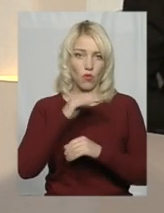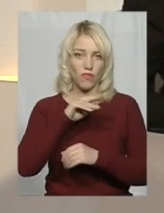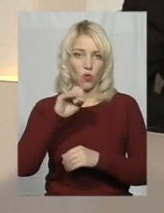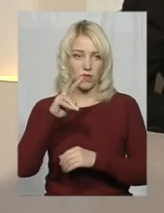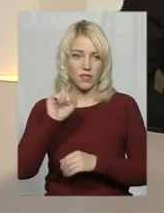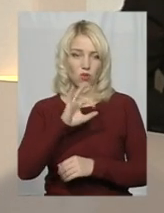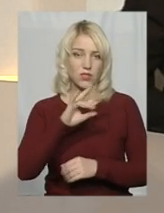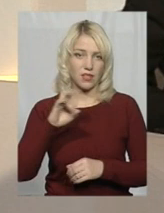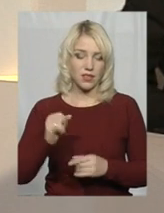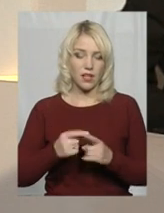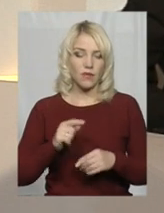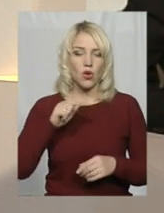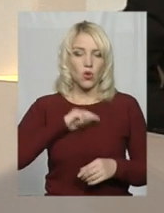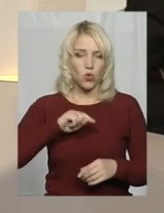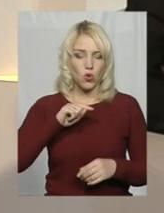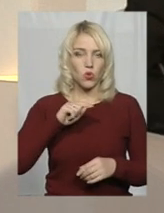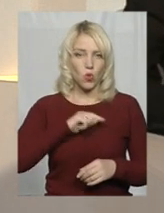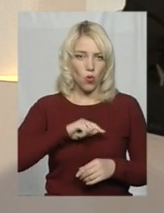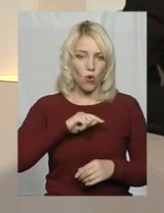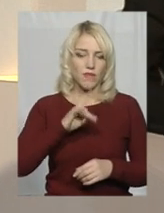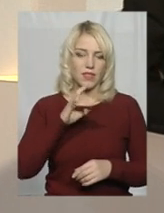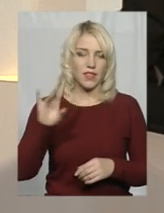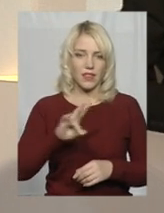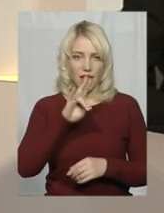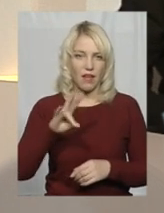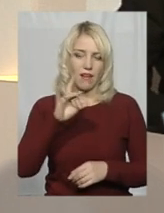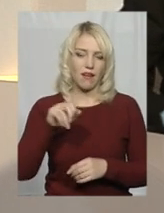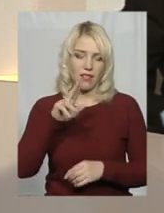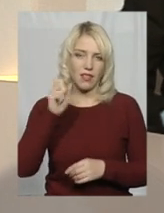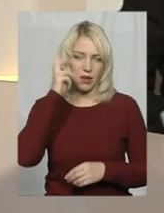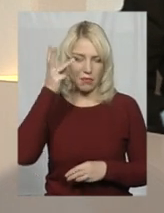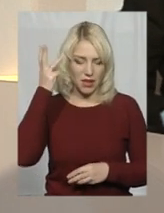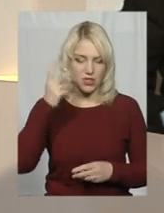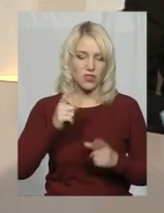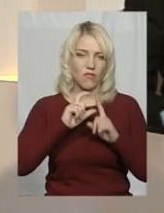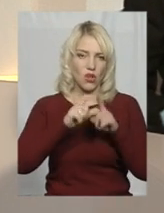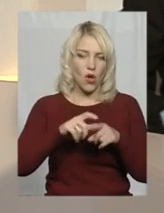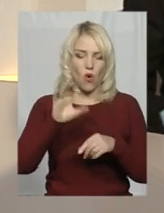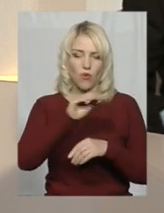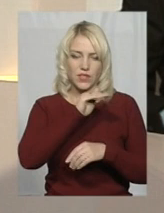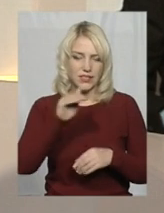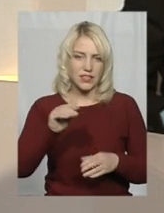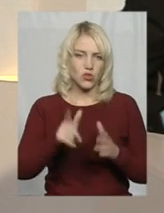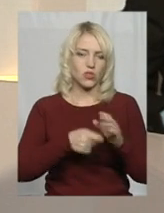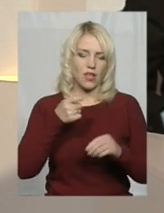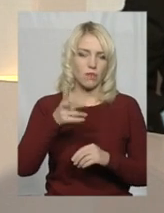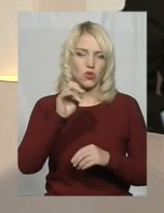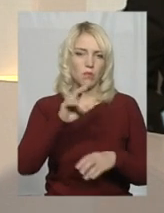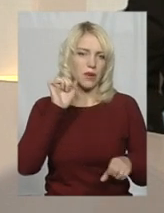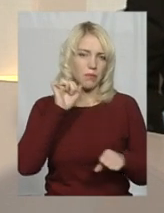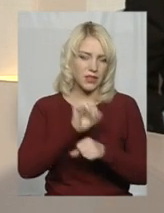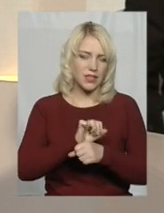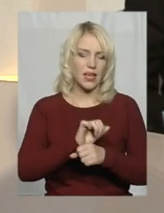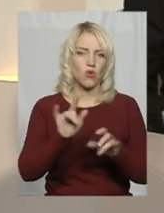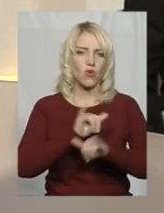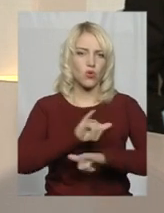Фіновська. Духовна Рада Хмельницького висловила офіційну заяву щодо необхідності призупинення розповсюдження святкування